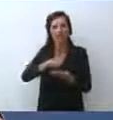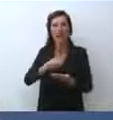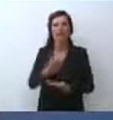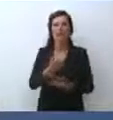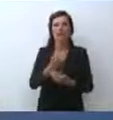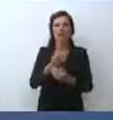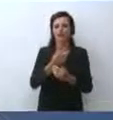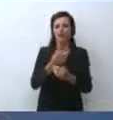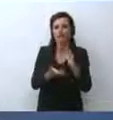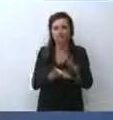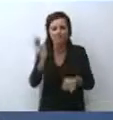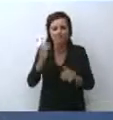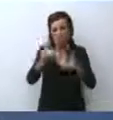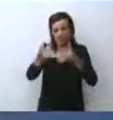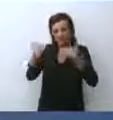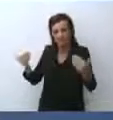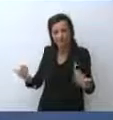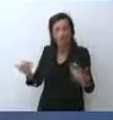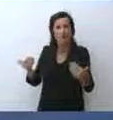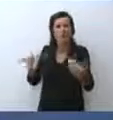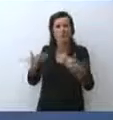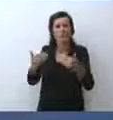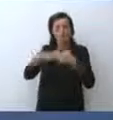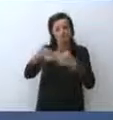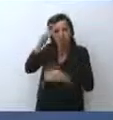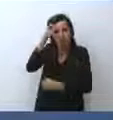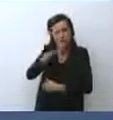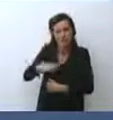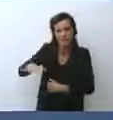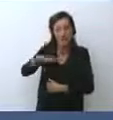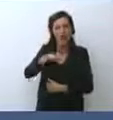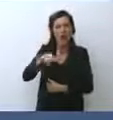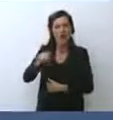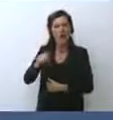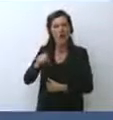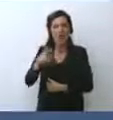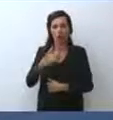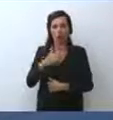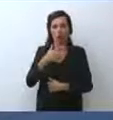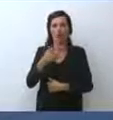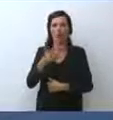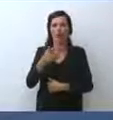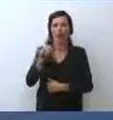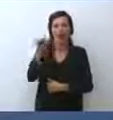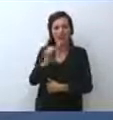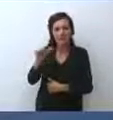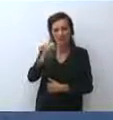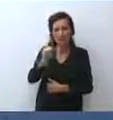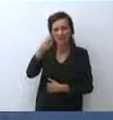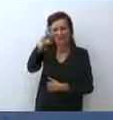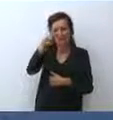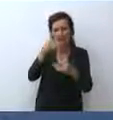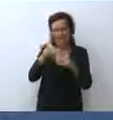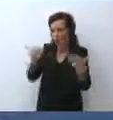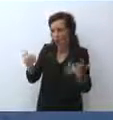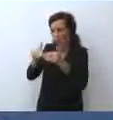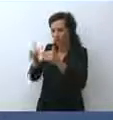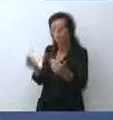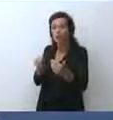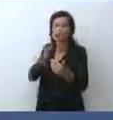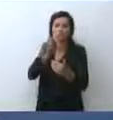confinanti, in Tajikistan e in altri paesi che circondano l'Afghanistan, e le nostre